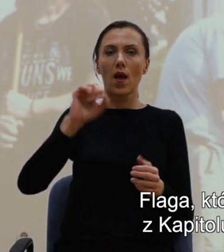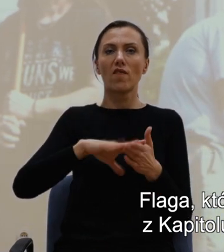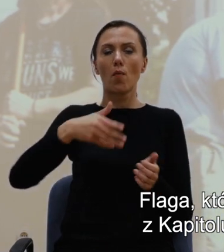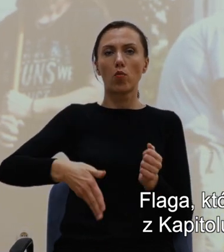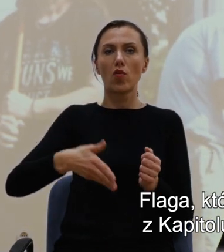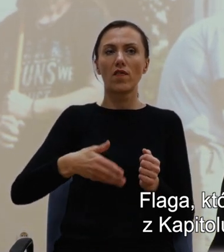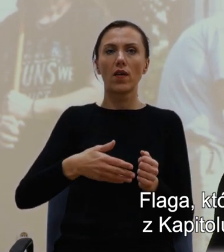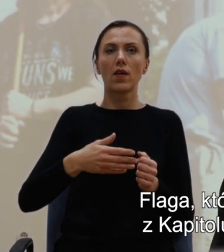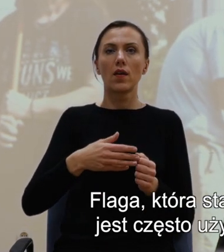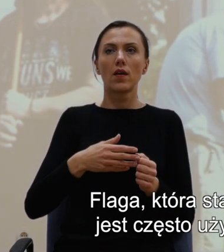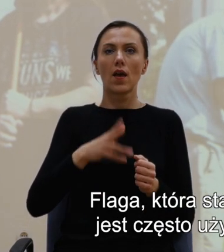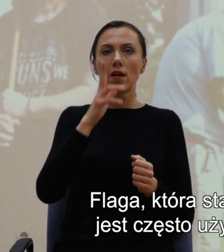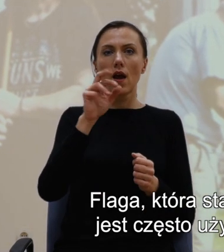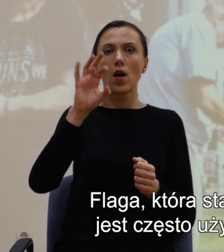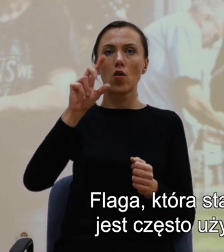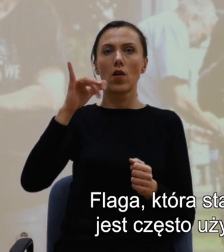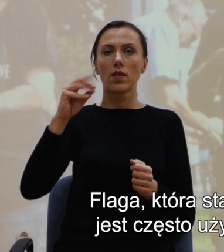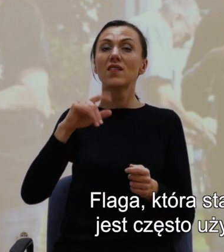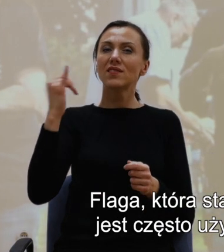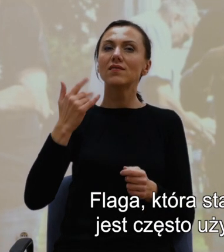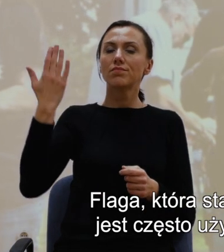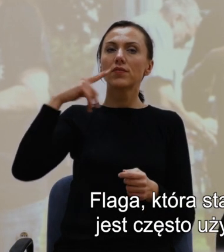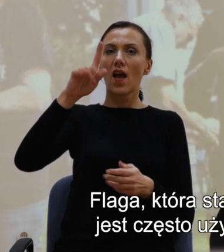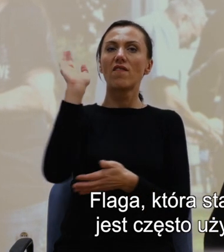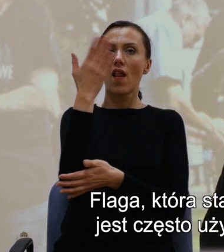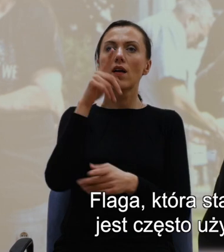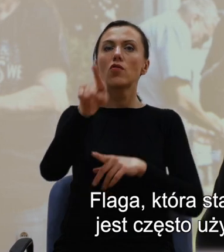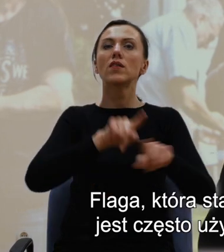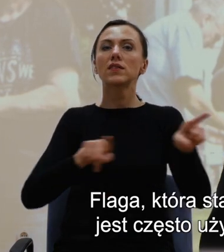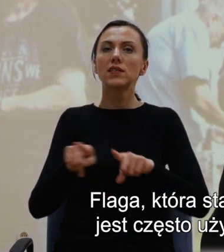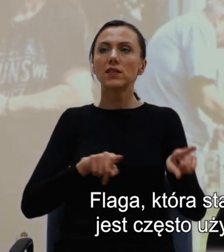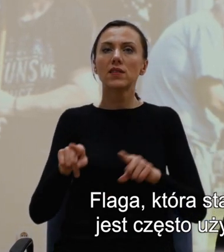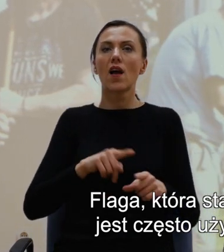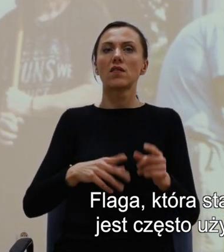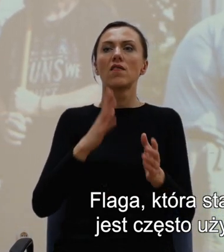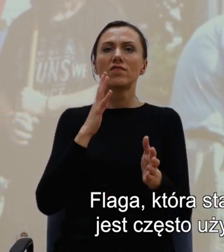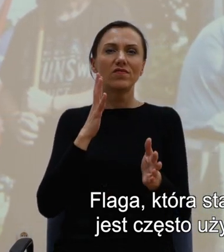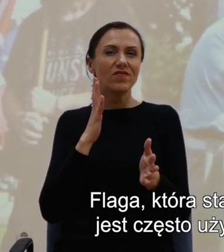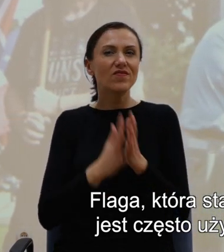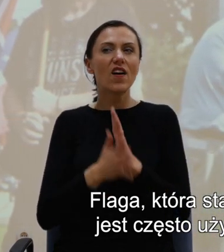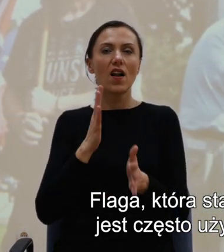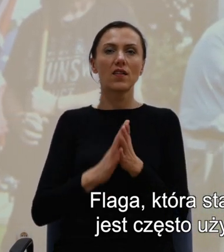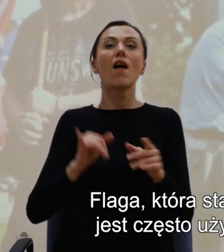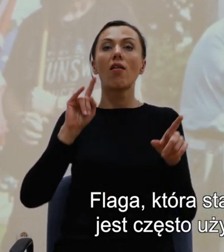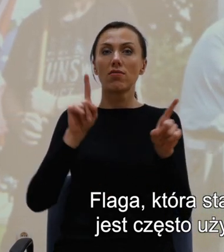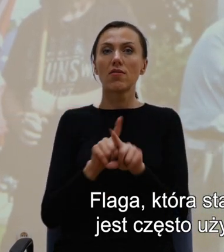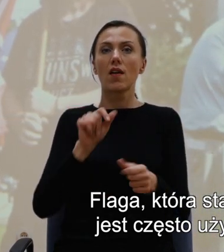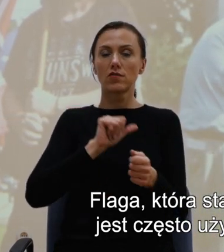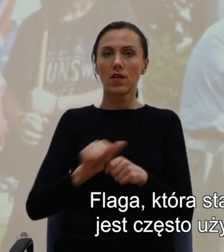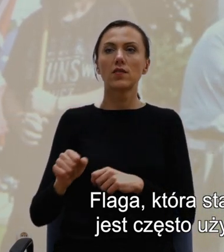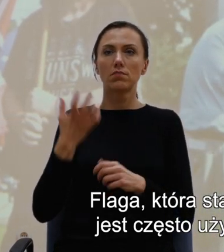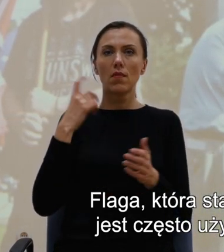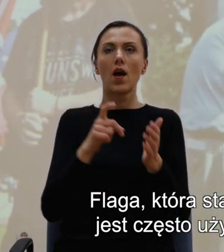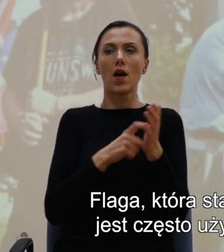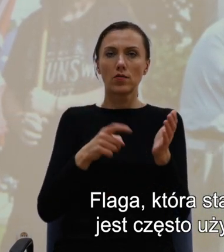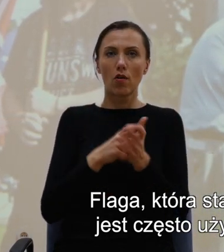Karolinie. Flaga, która stanowi dla wielu symbol rebelii, jednocześnie jest często używana przez